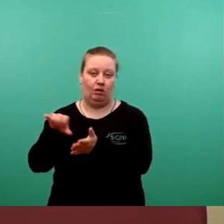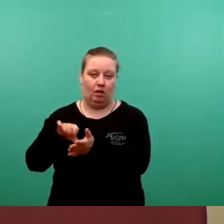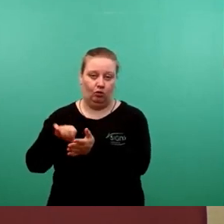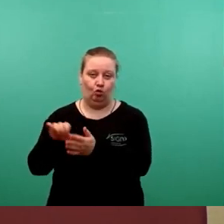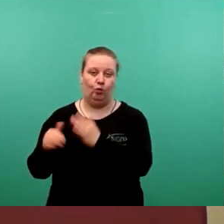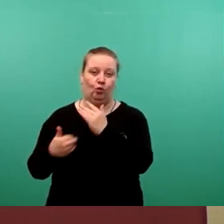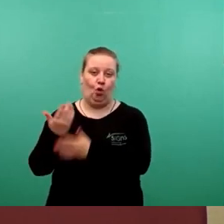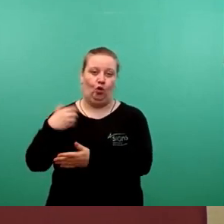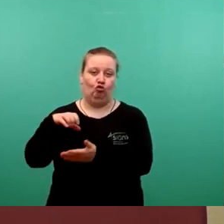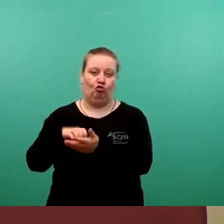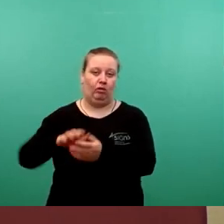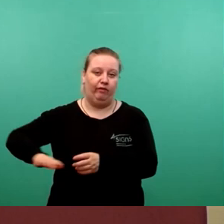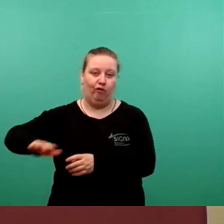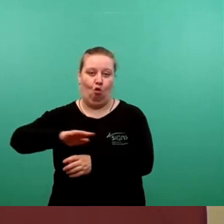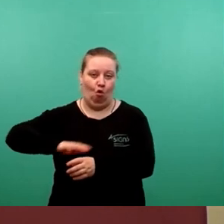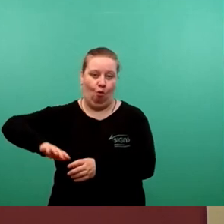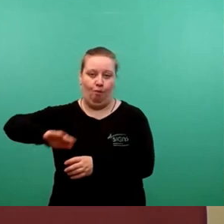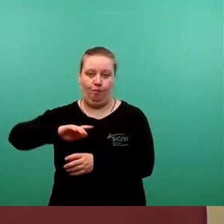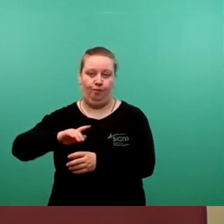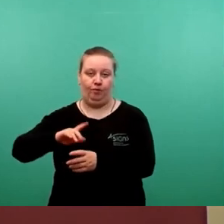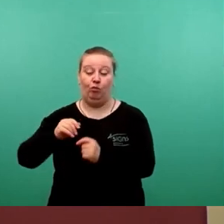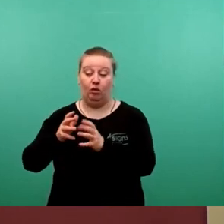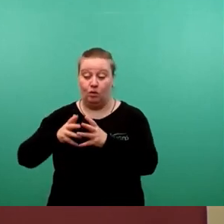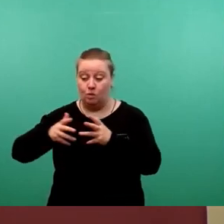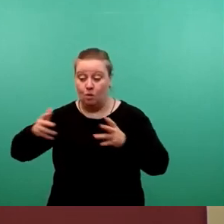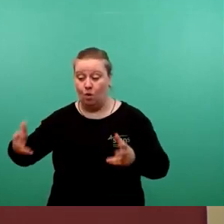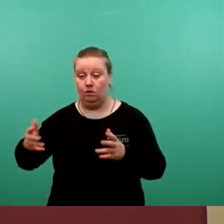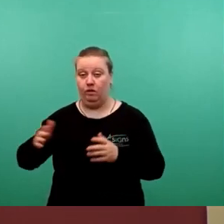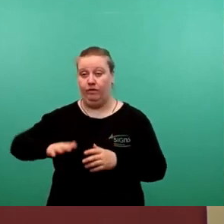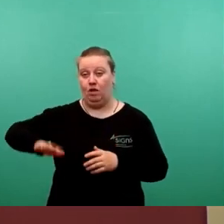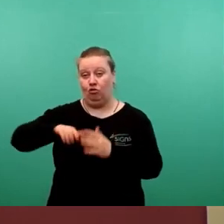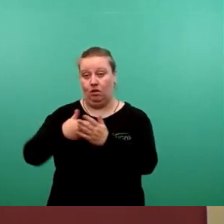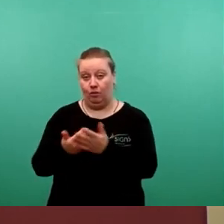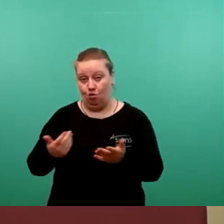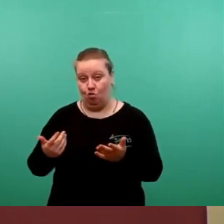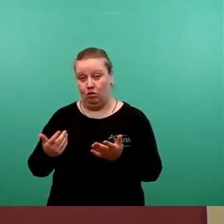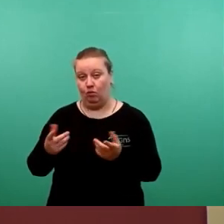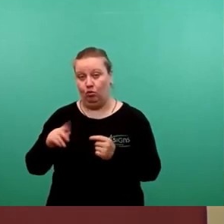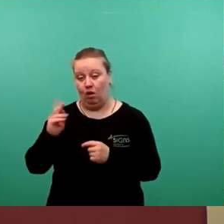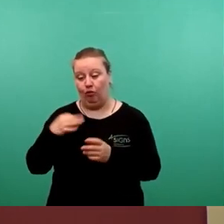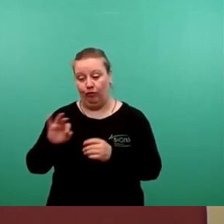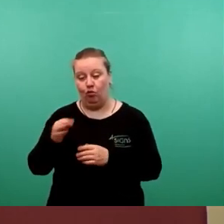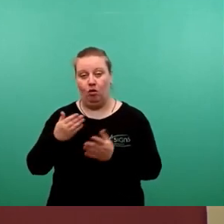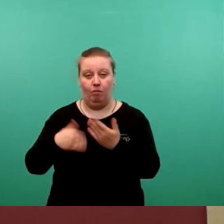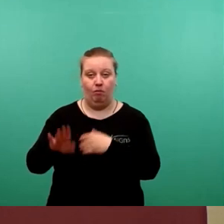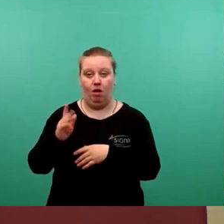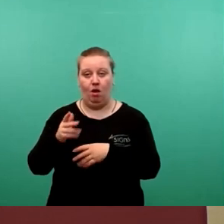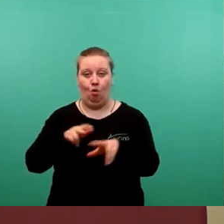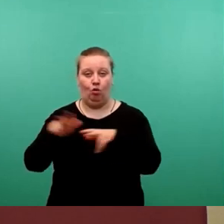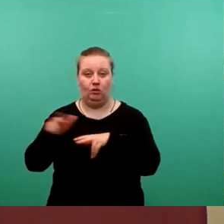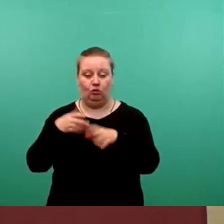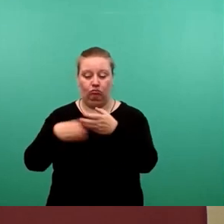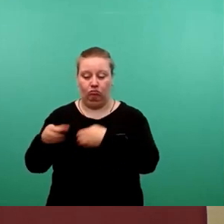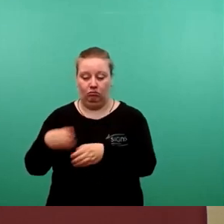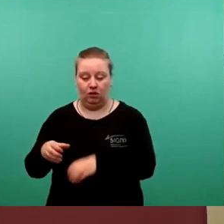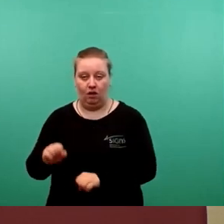Stadtforum. Es ist ein größeres Flächenangebot, was also die Unterbringung weiterer Organisationseinheiten ermöglicht. Ich